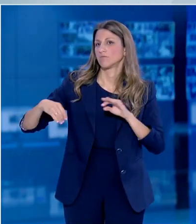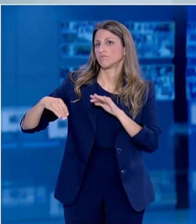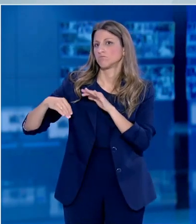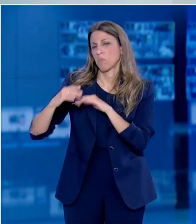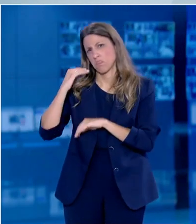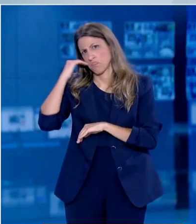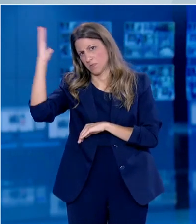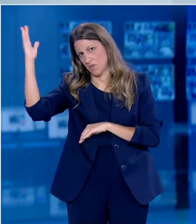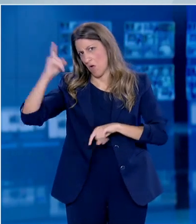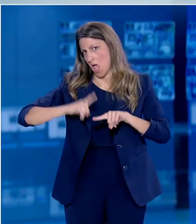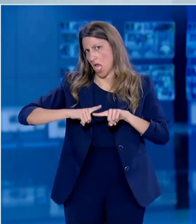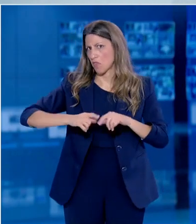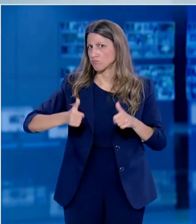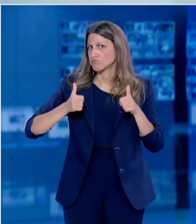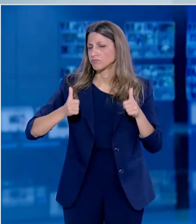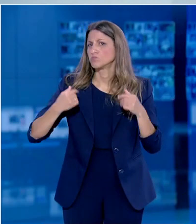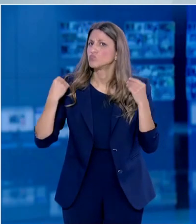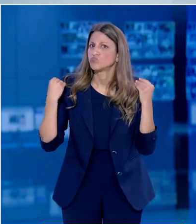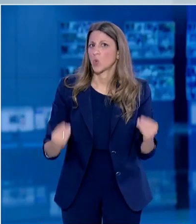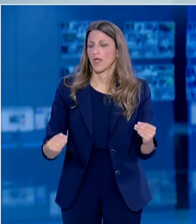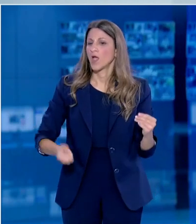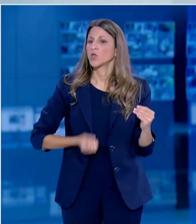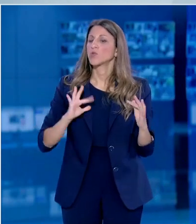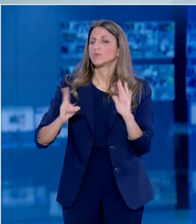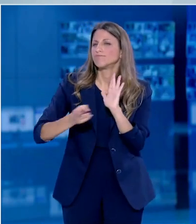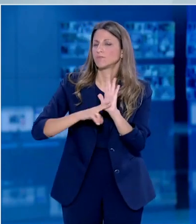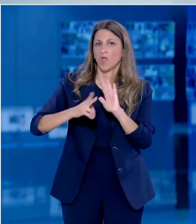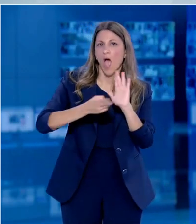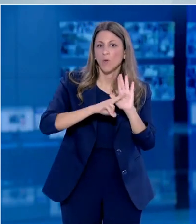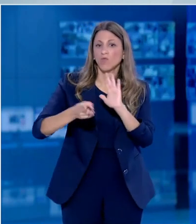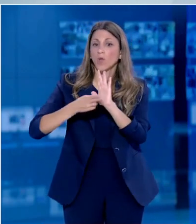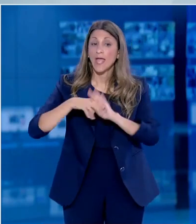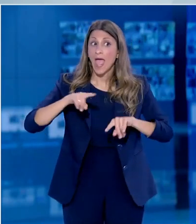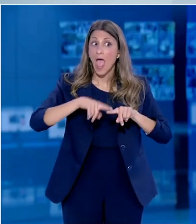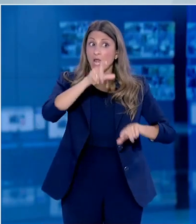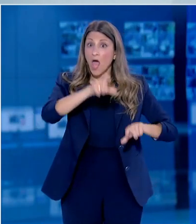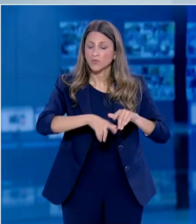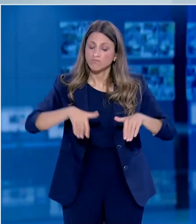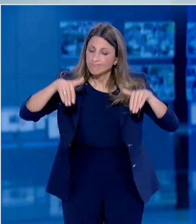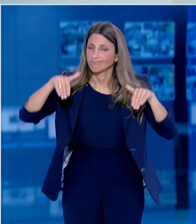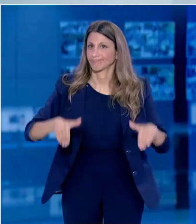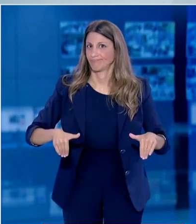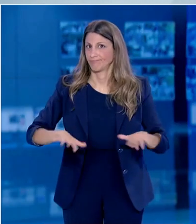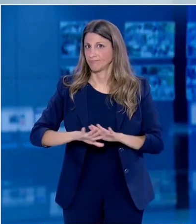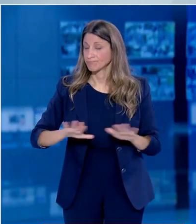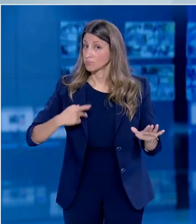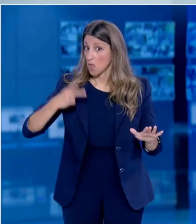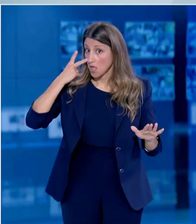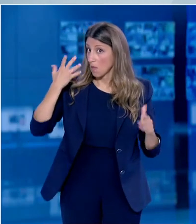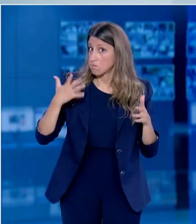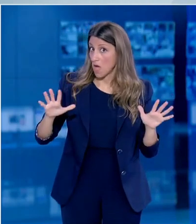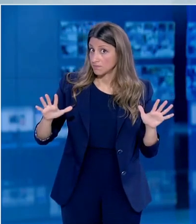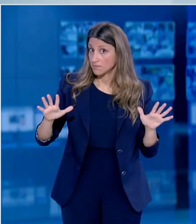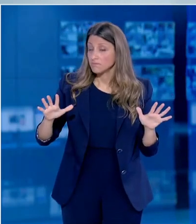το πιστεύω. Θεωρώ ότι κατά τη διάρκεια του απογορευτικού οι Έλληνες πολίτες έδειξαν τεράστια συμμόρφωση. Δεν ξέρω πού